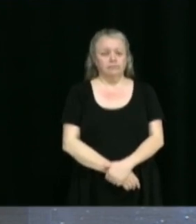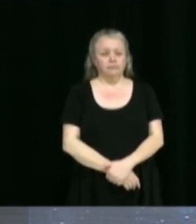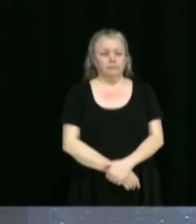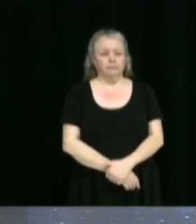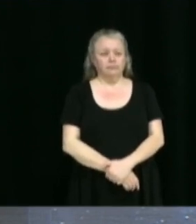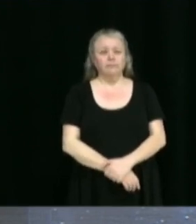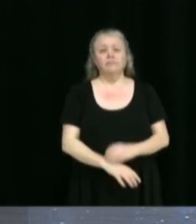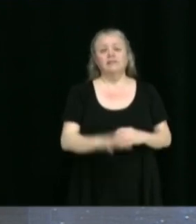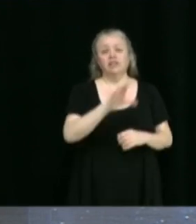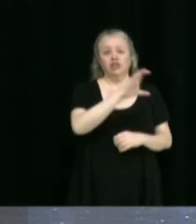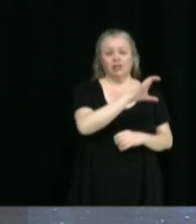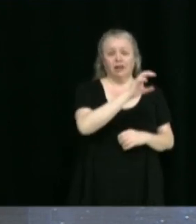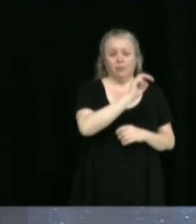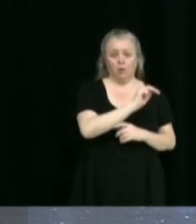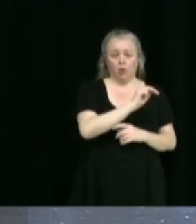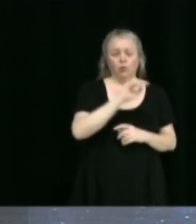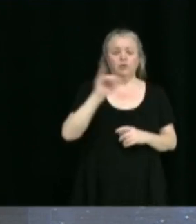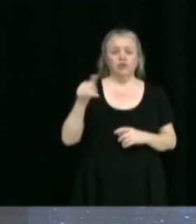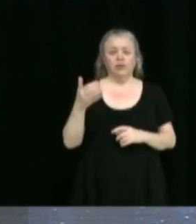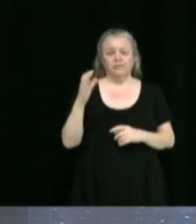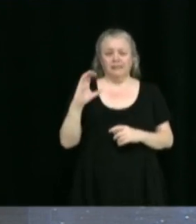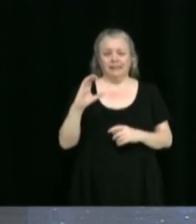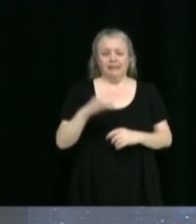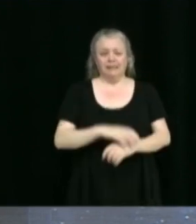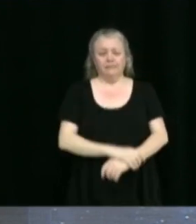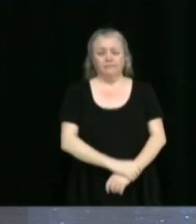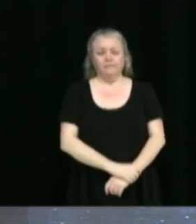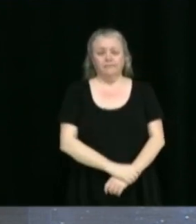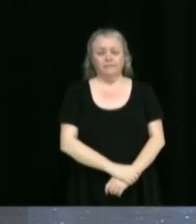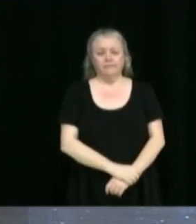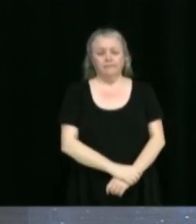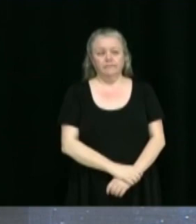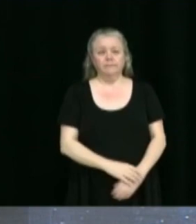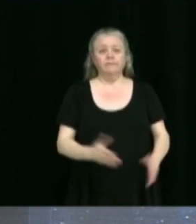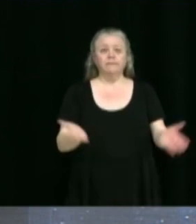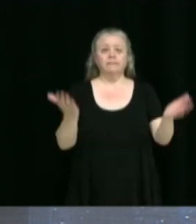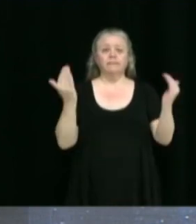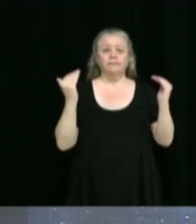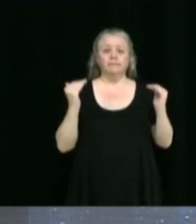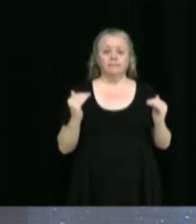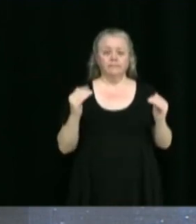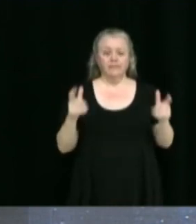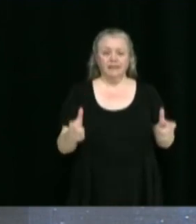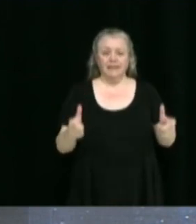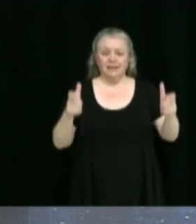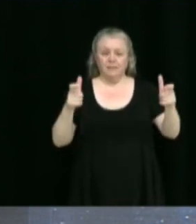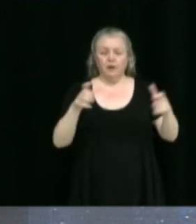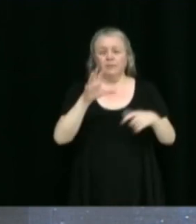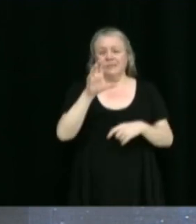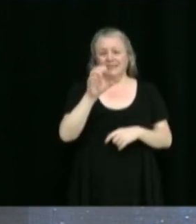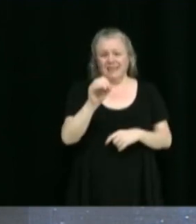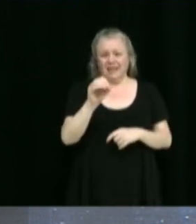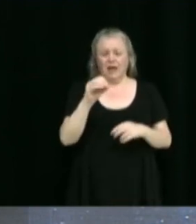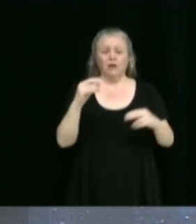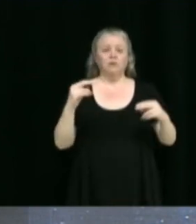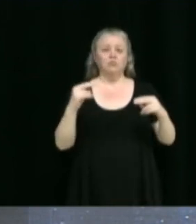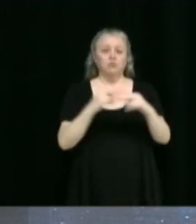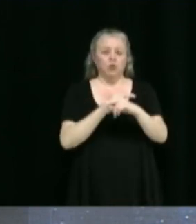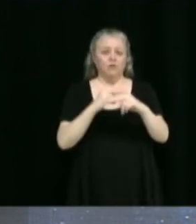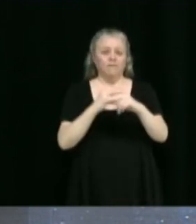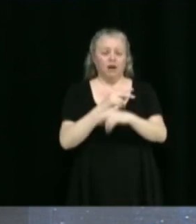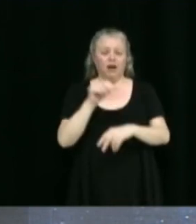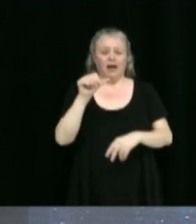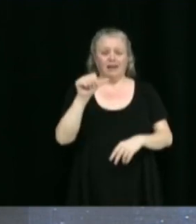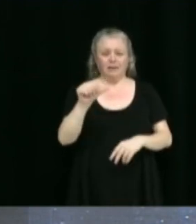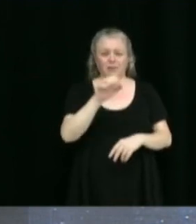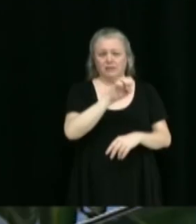Chantal Moreau James Casey Et maintenant pour l'immeuble situé au 50 boulevard Artabasca